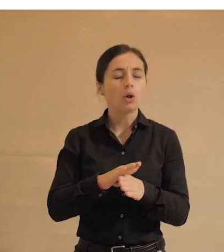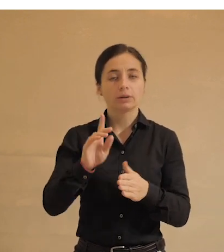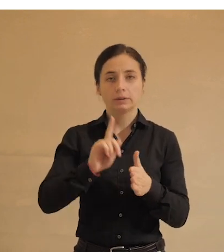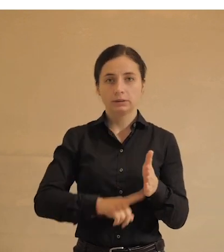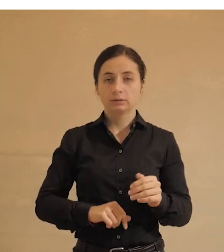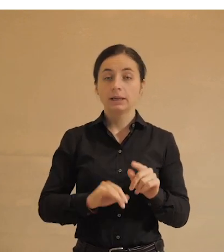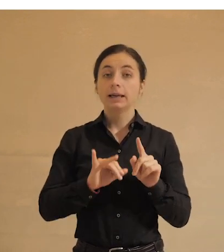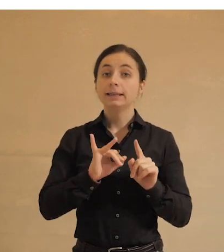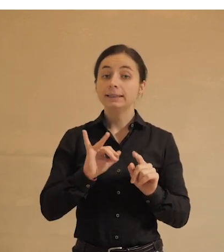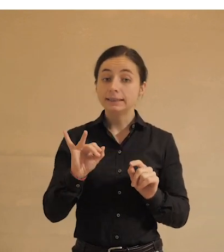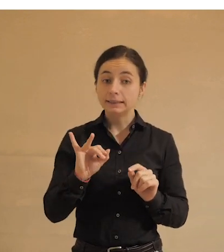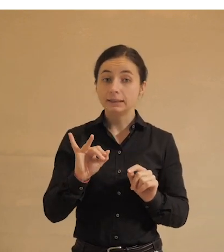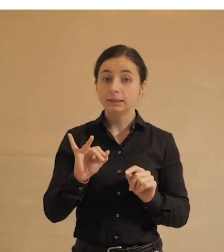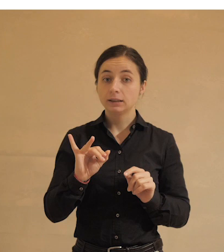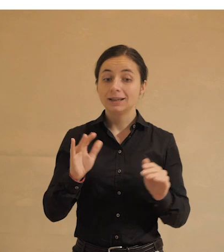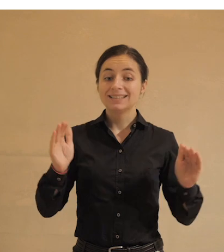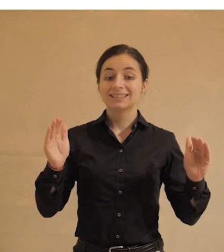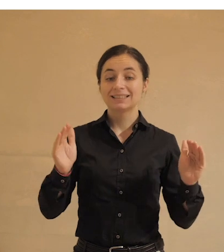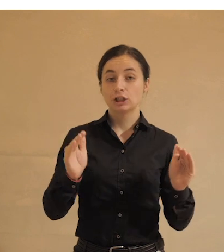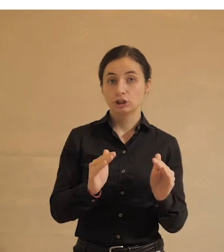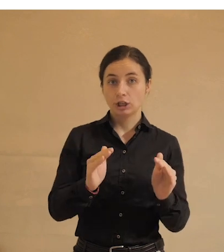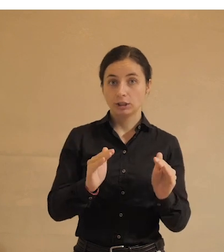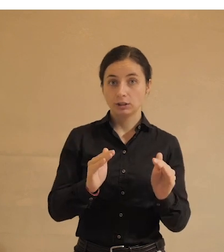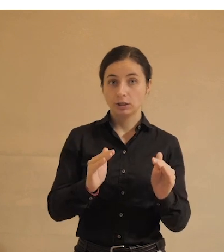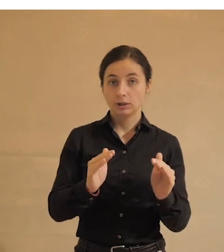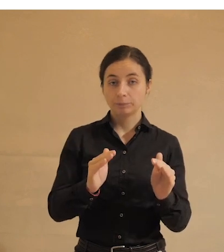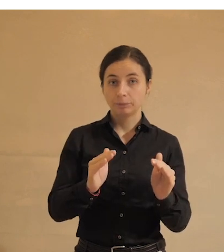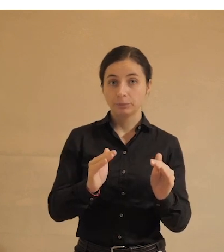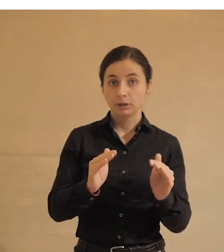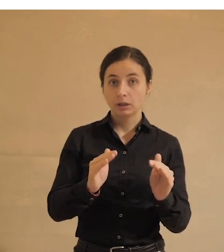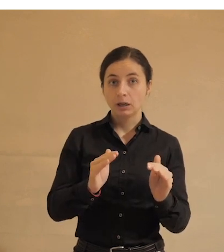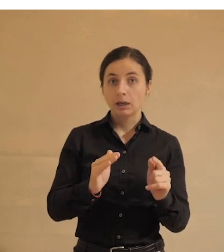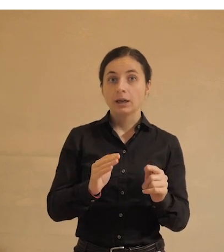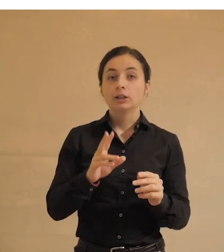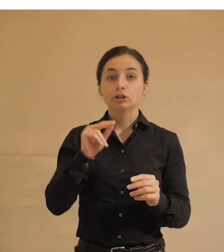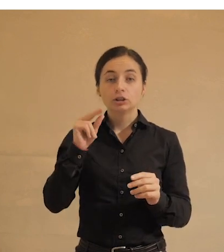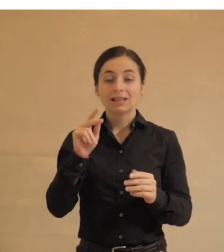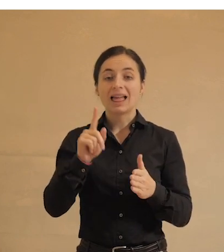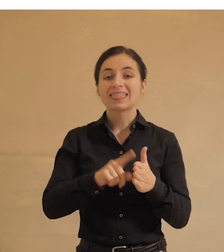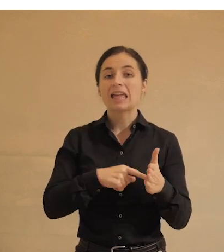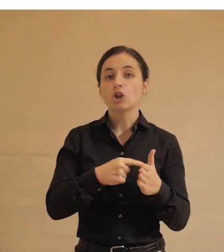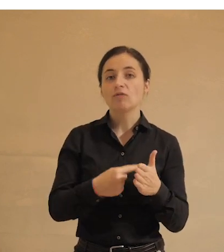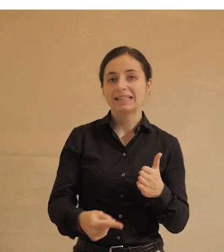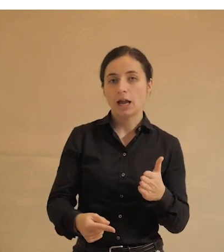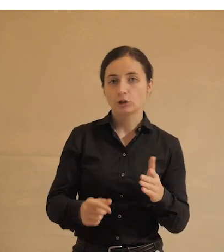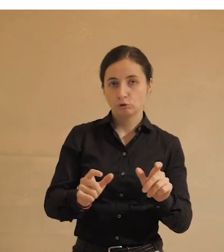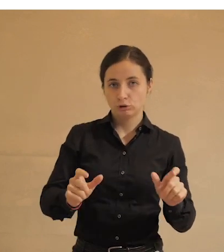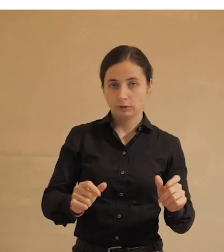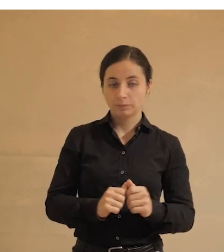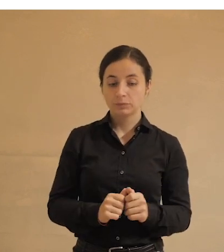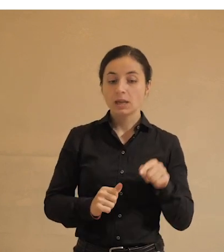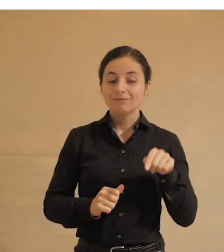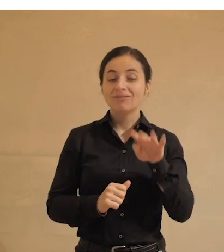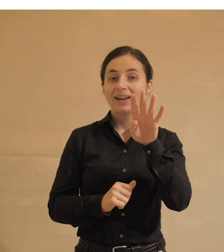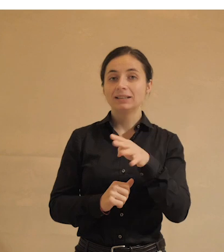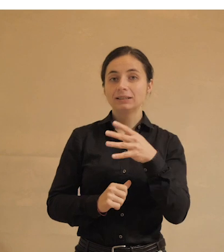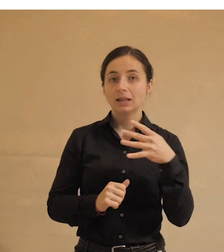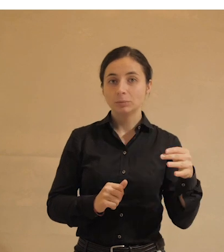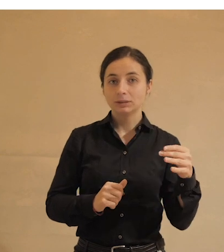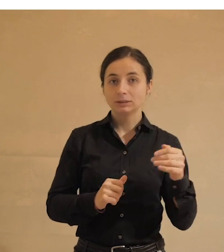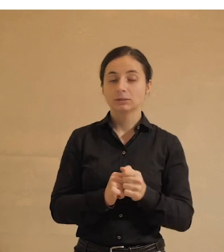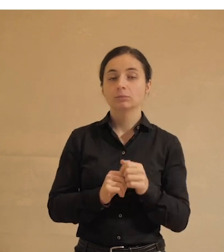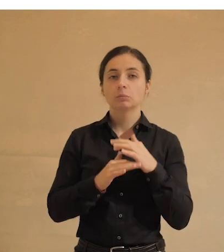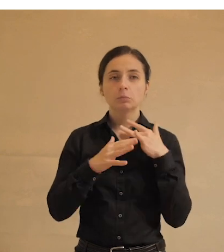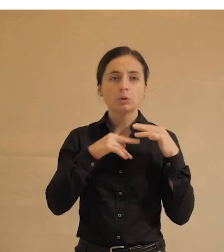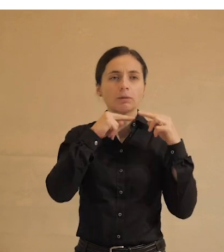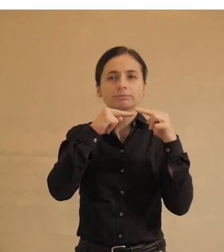И одновременно снижение, тоже значительное, снижение числа недоверяющих. Значит, в этой таблице, как эта задачка